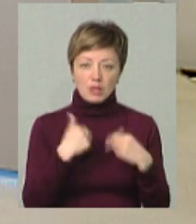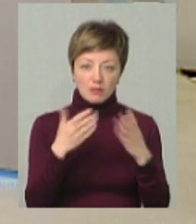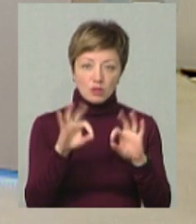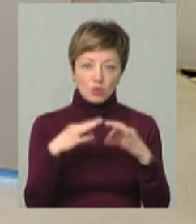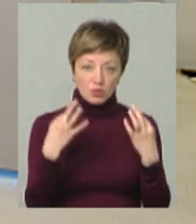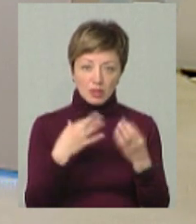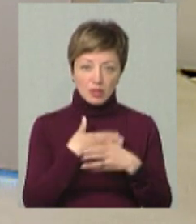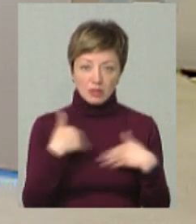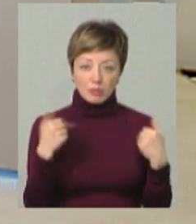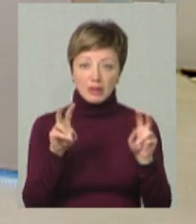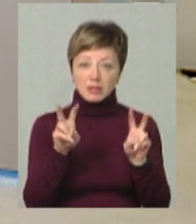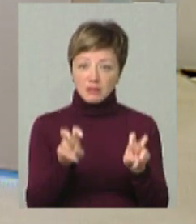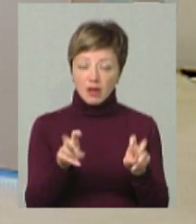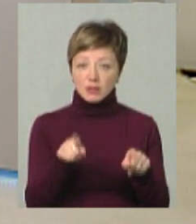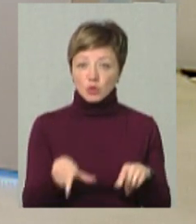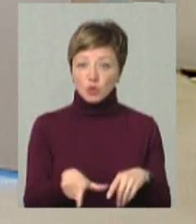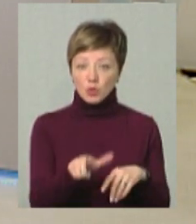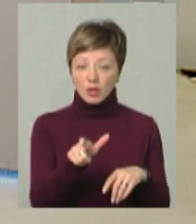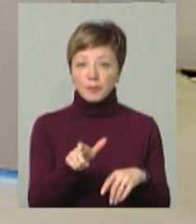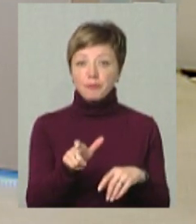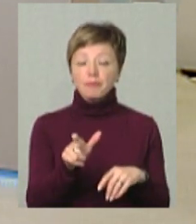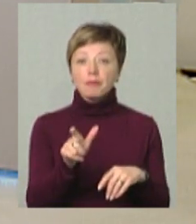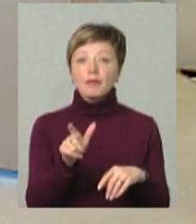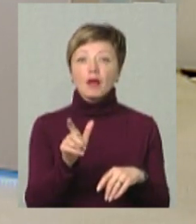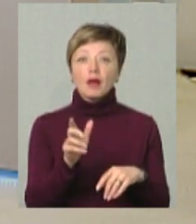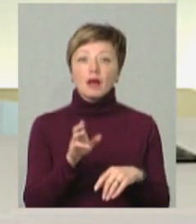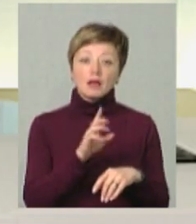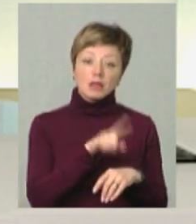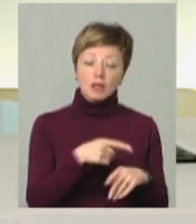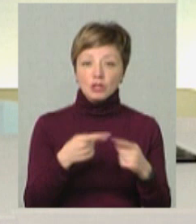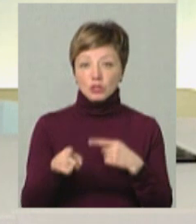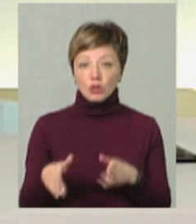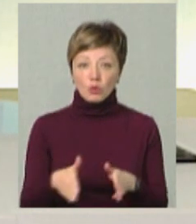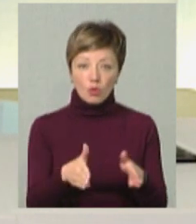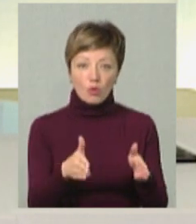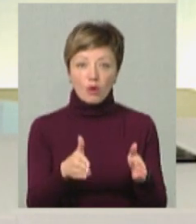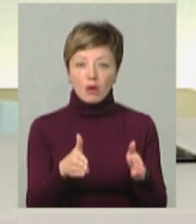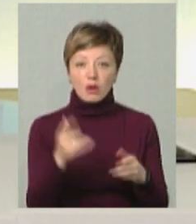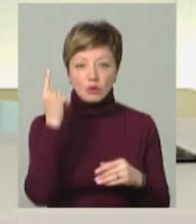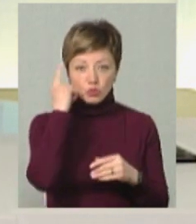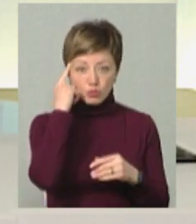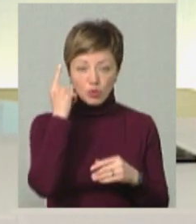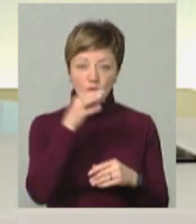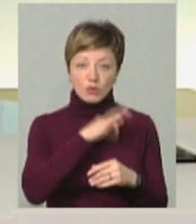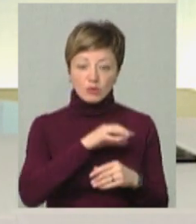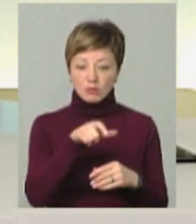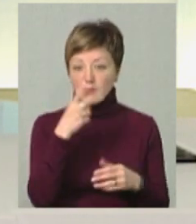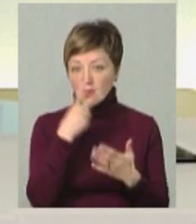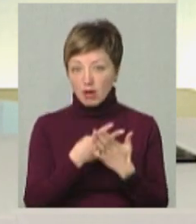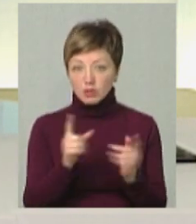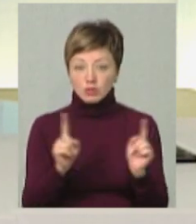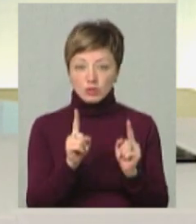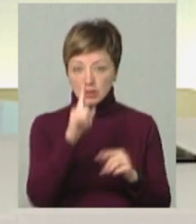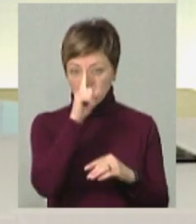вашого дозволу, не хотів би називати тих доріг, тих ділянок, та дорога чи інша дорога, якби, ну, я думаю, користувачі доріг бачать, що там